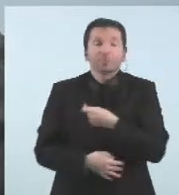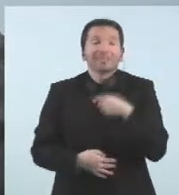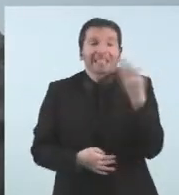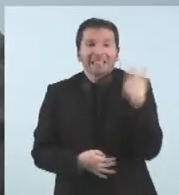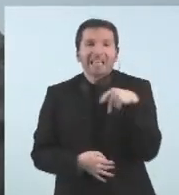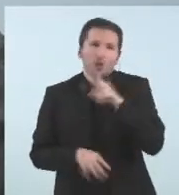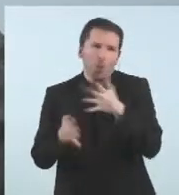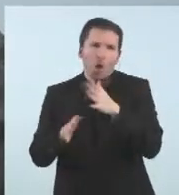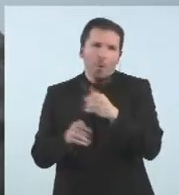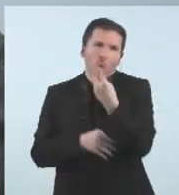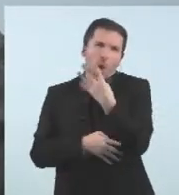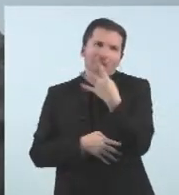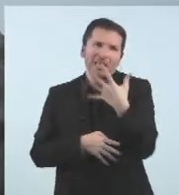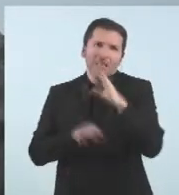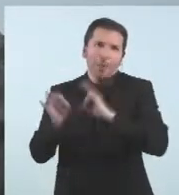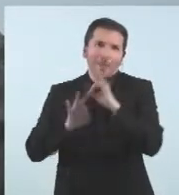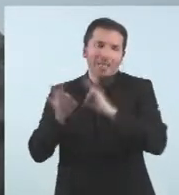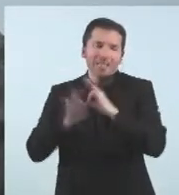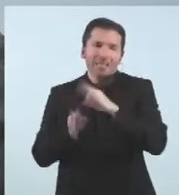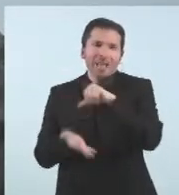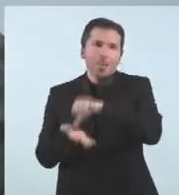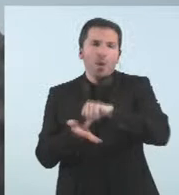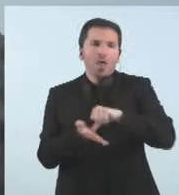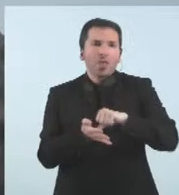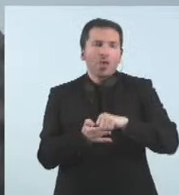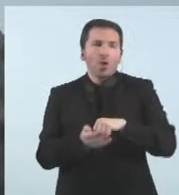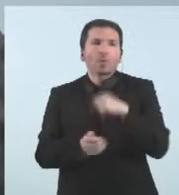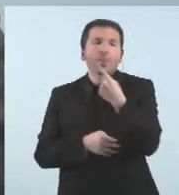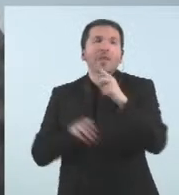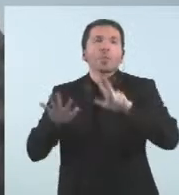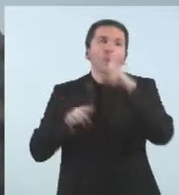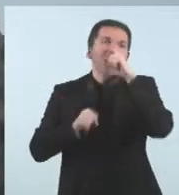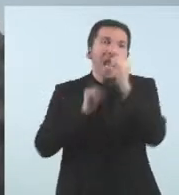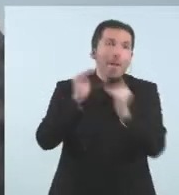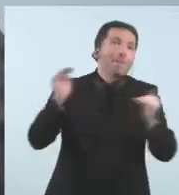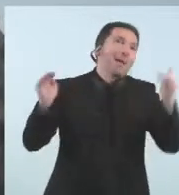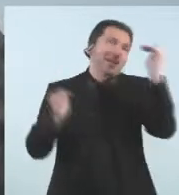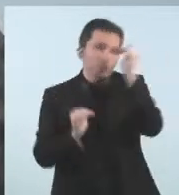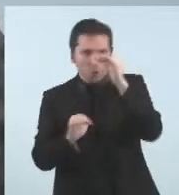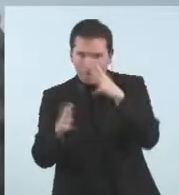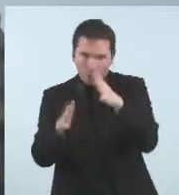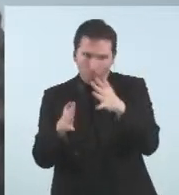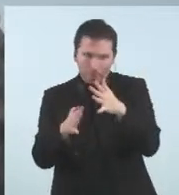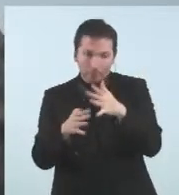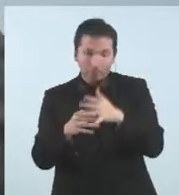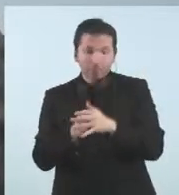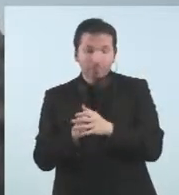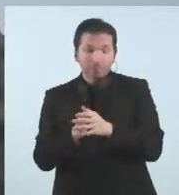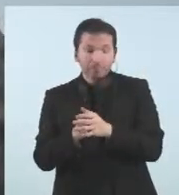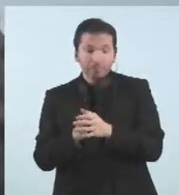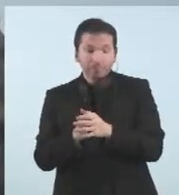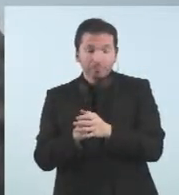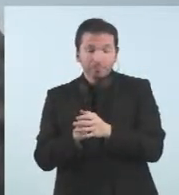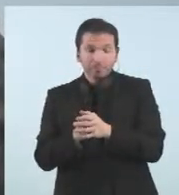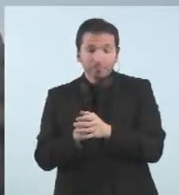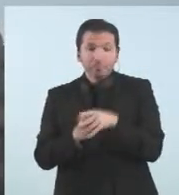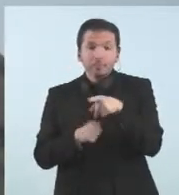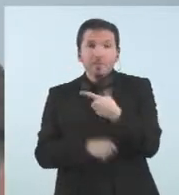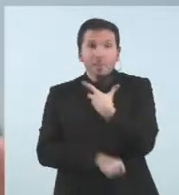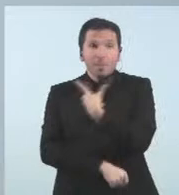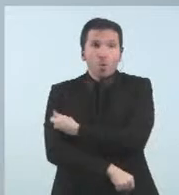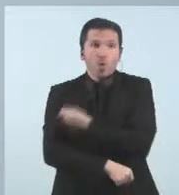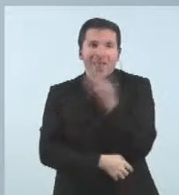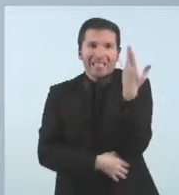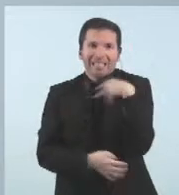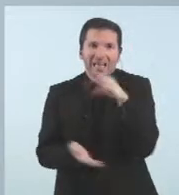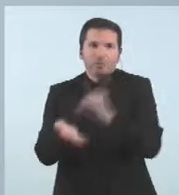45% de la població major de 18 anys, que és la diana que s'ha triat vacunada amb una